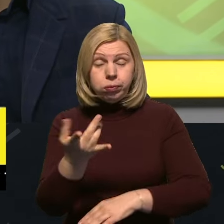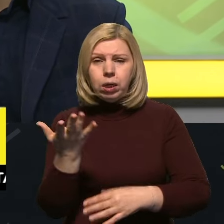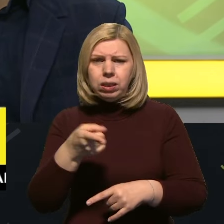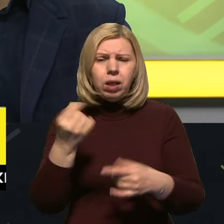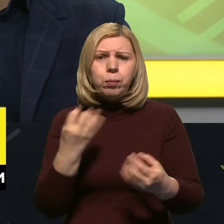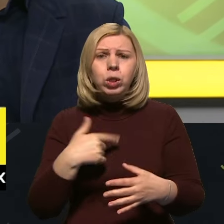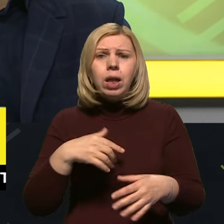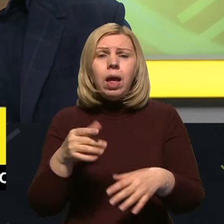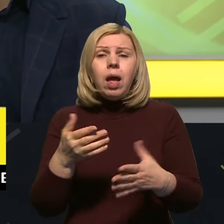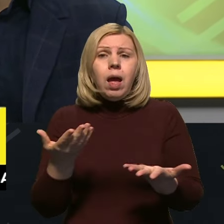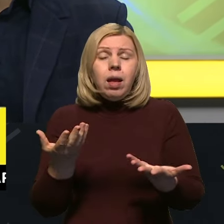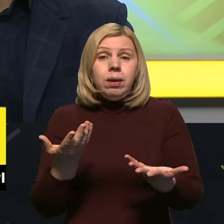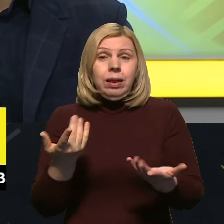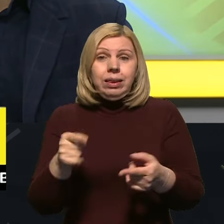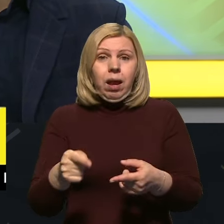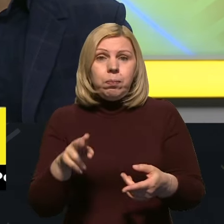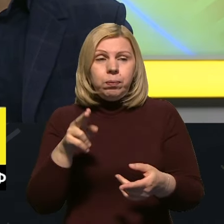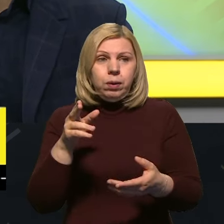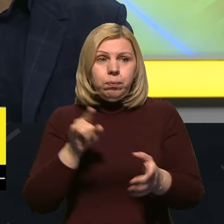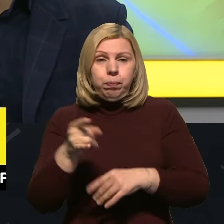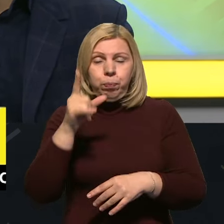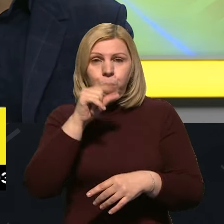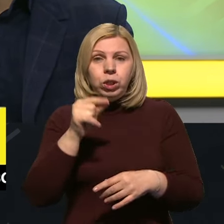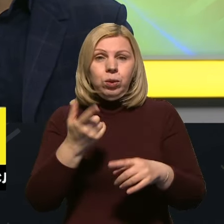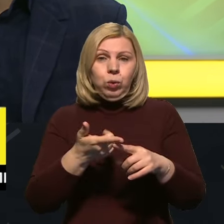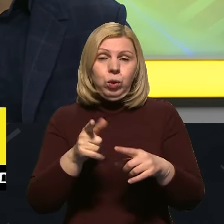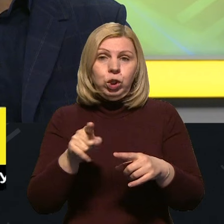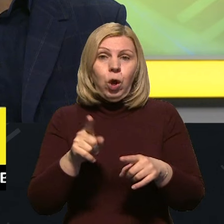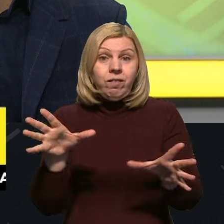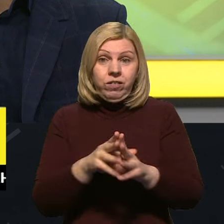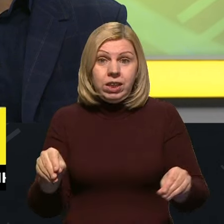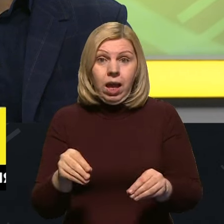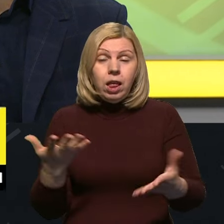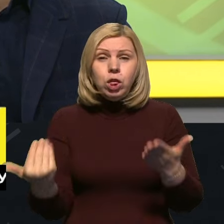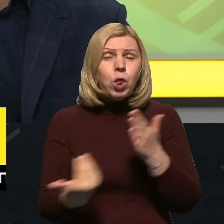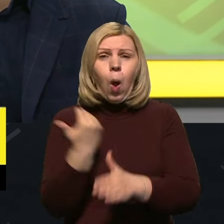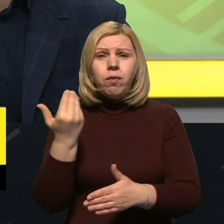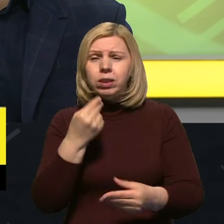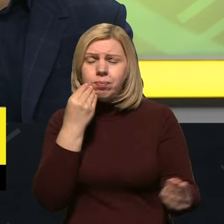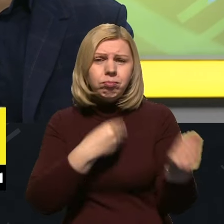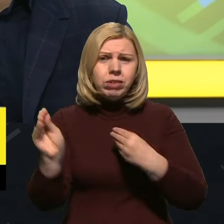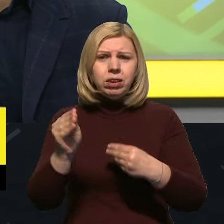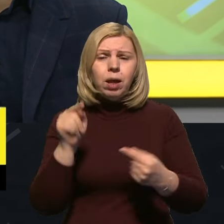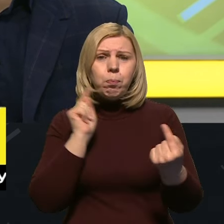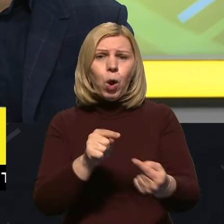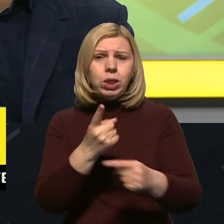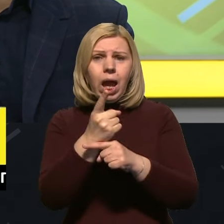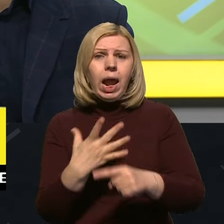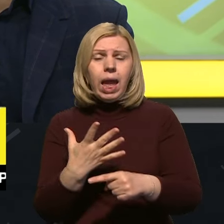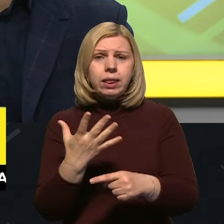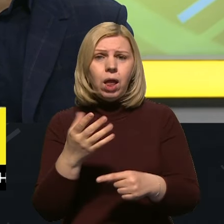на стіл безпосередньо Путіну ляже ДПШ, що все, найновіше, найкраще проти ракетна оборона